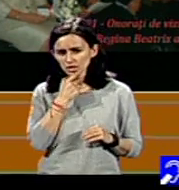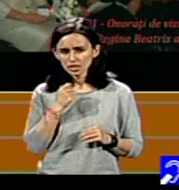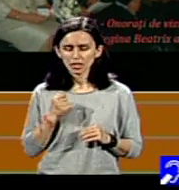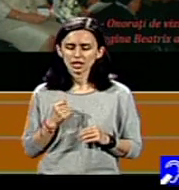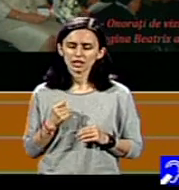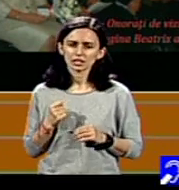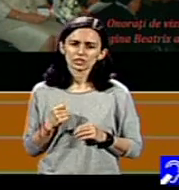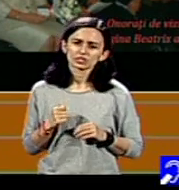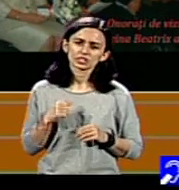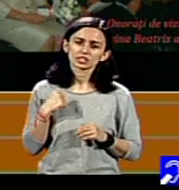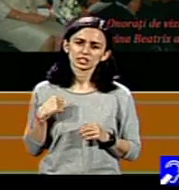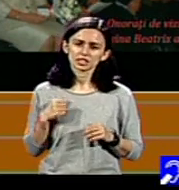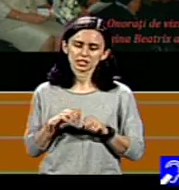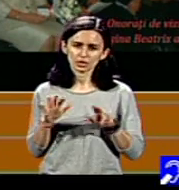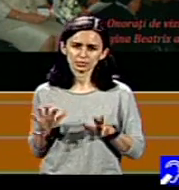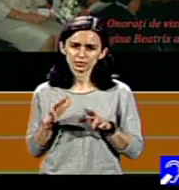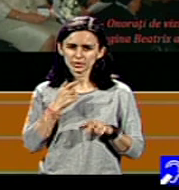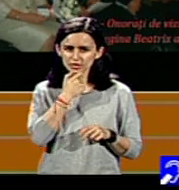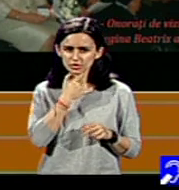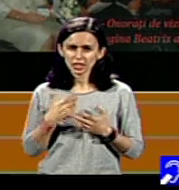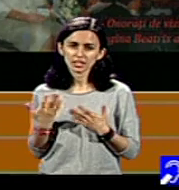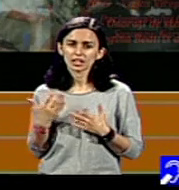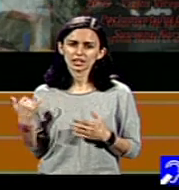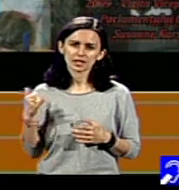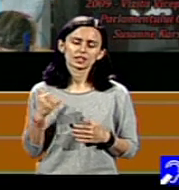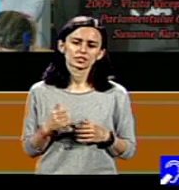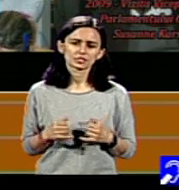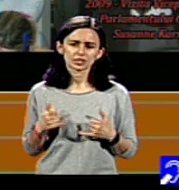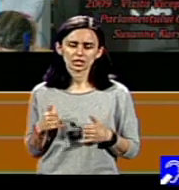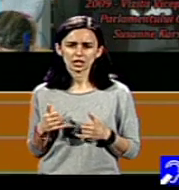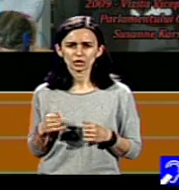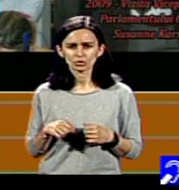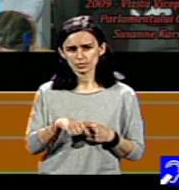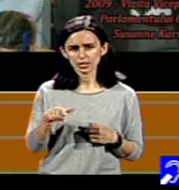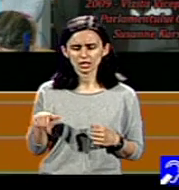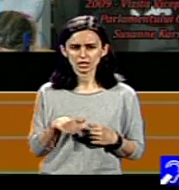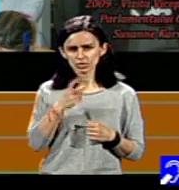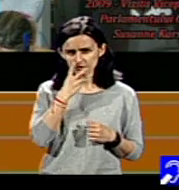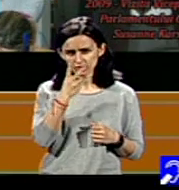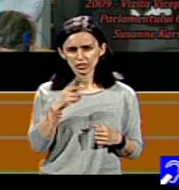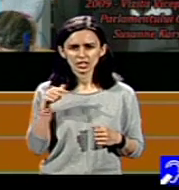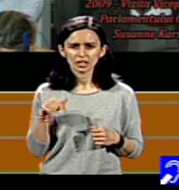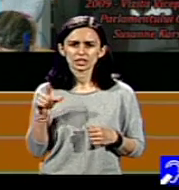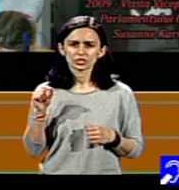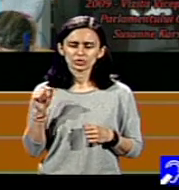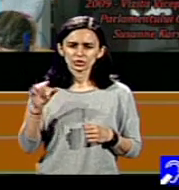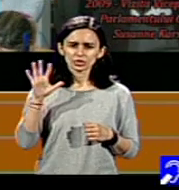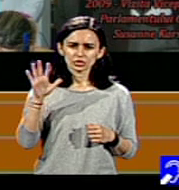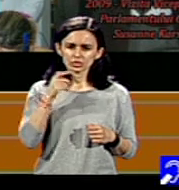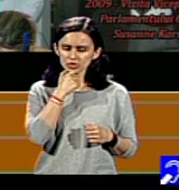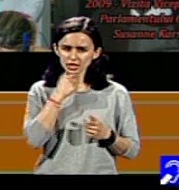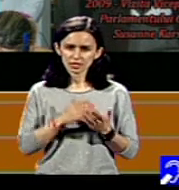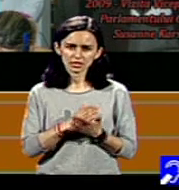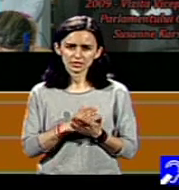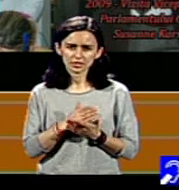și tinerii de 18 ani care vin acum la noi. Deci se vede faptul că în acești 25 de ani serviciile pentru